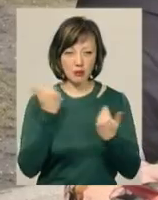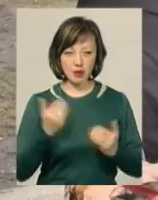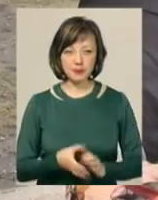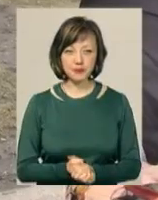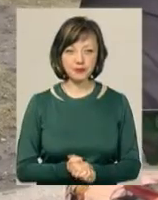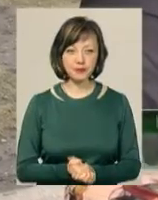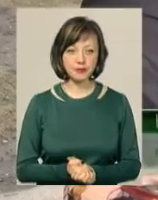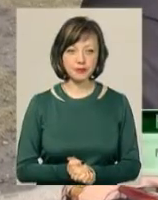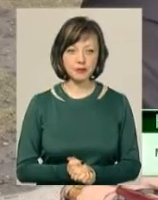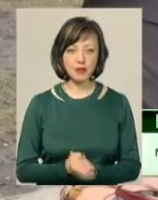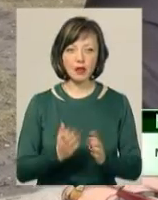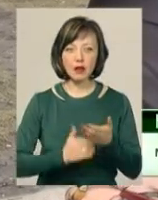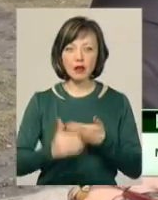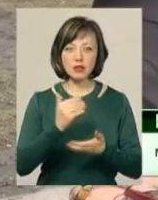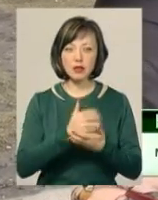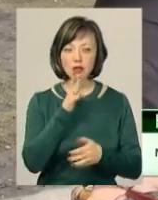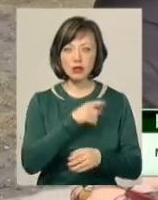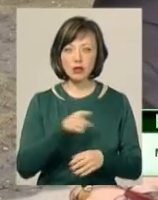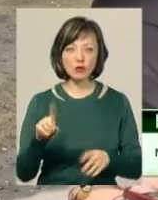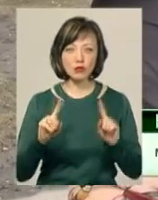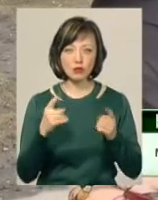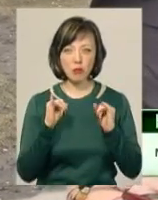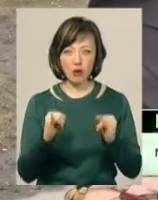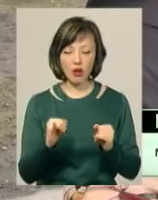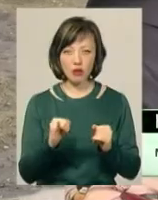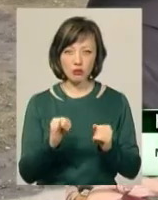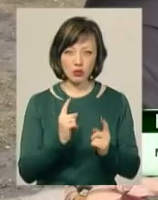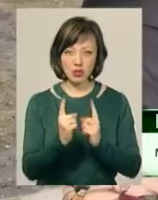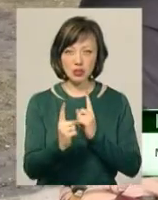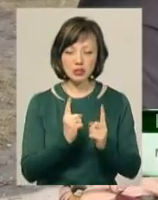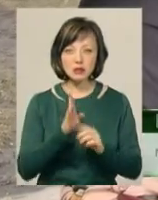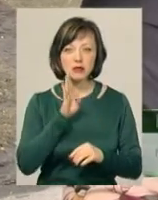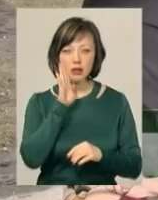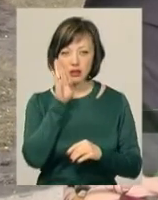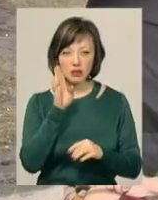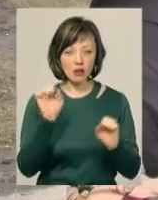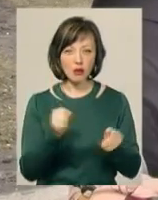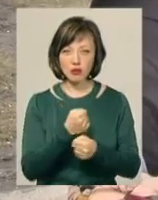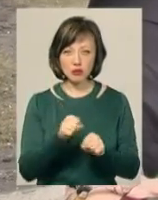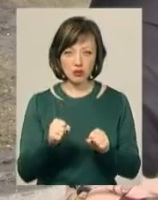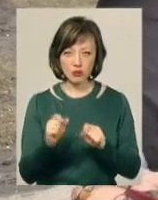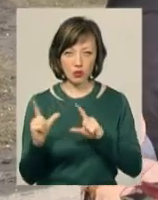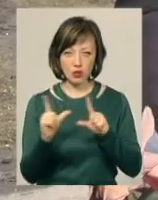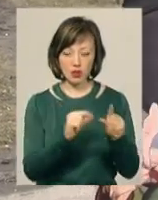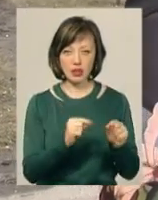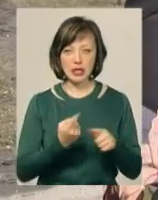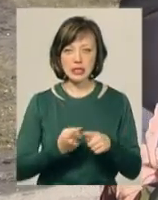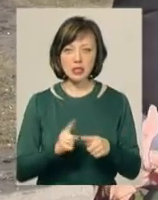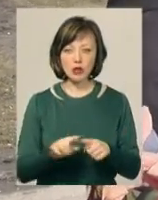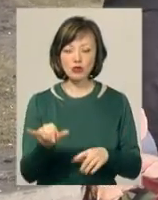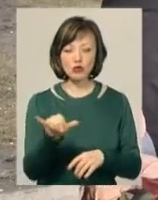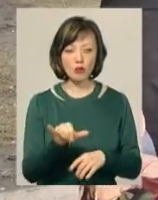Останнім часом вони дуже погано стали містити. Практично зранку неможливо добратися. Оце